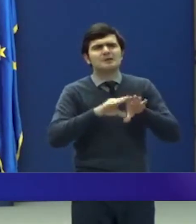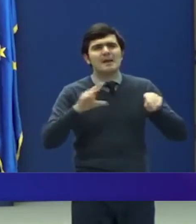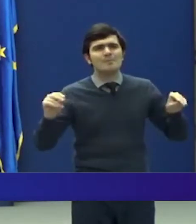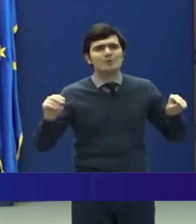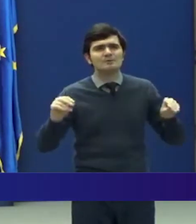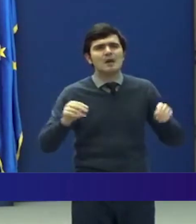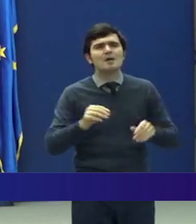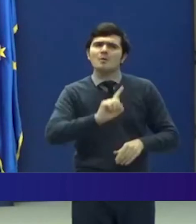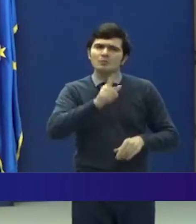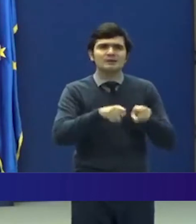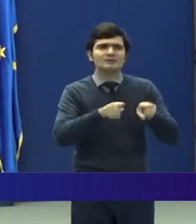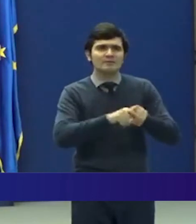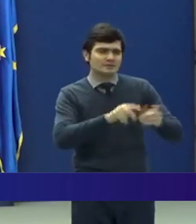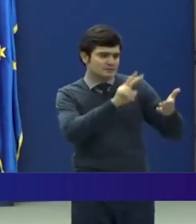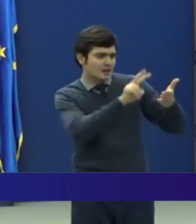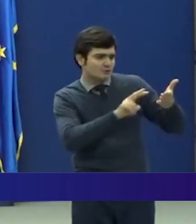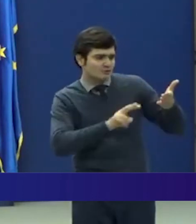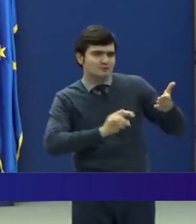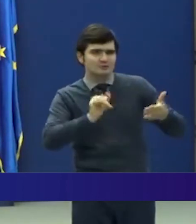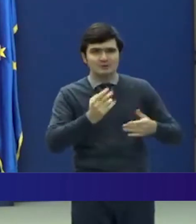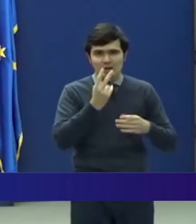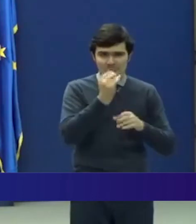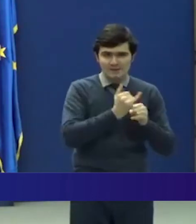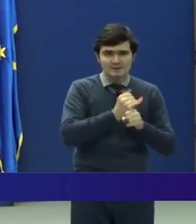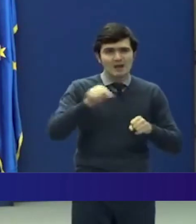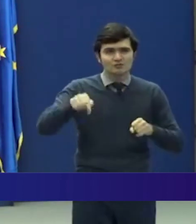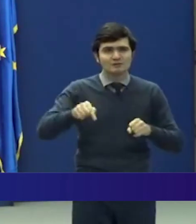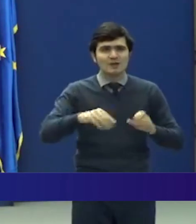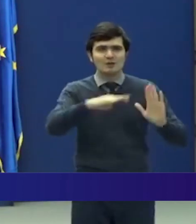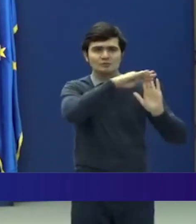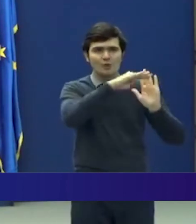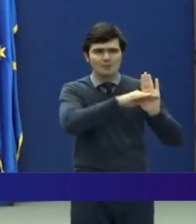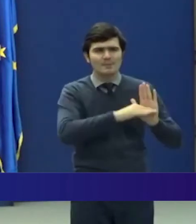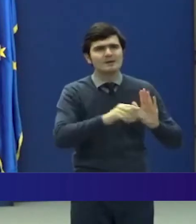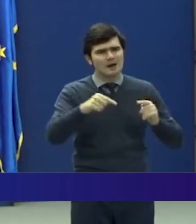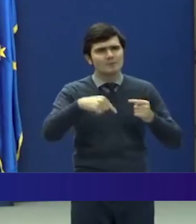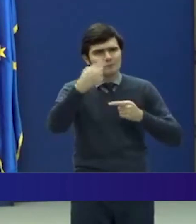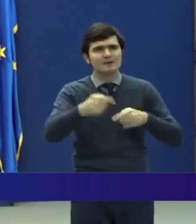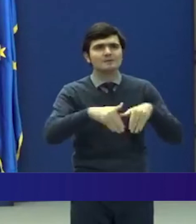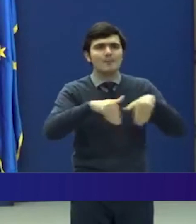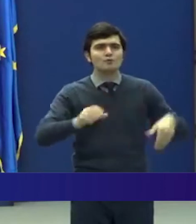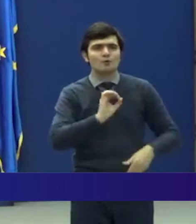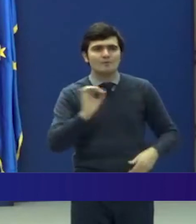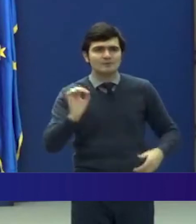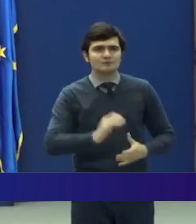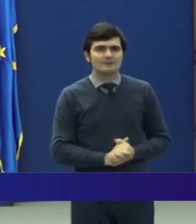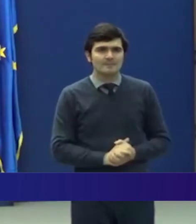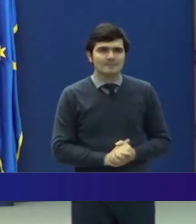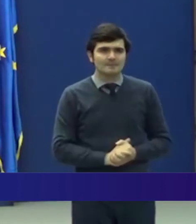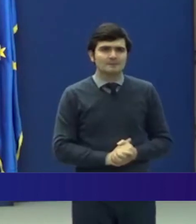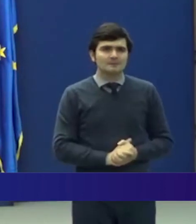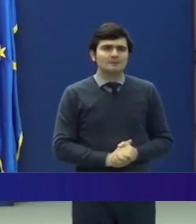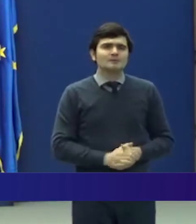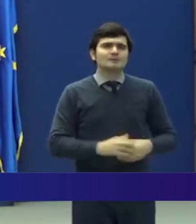parcurge în toate aceste norme în monitorul oficial. Sunt